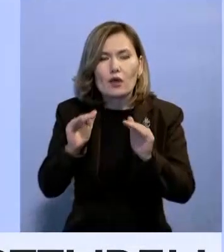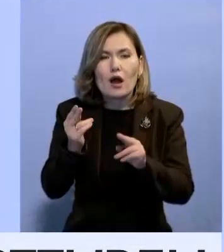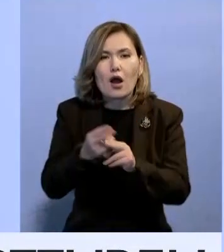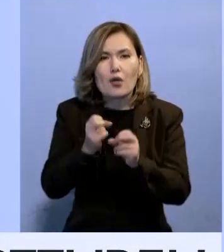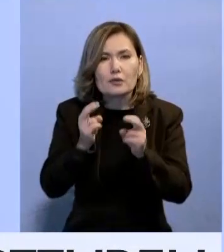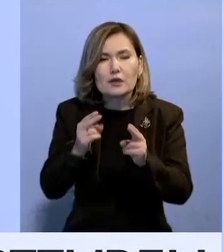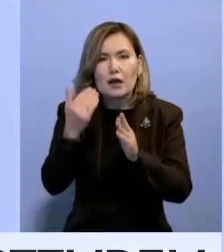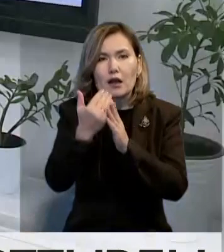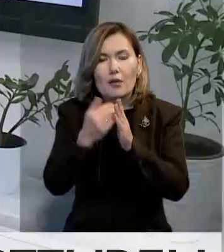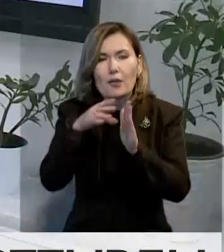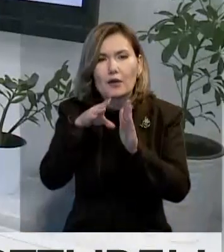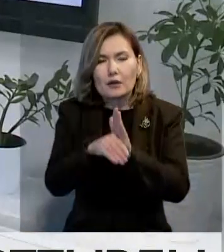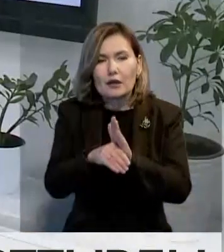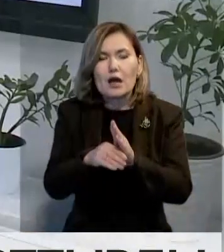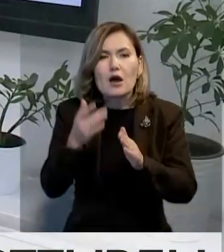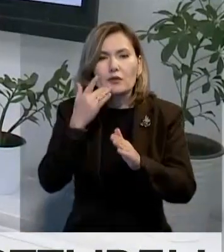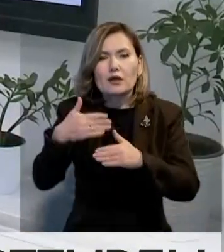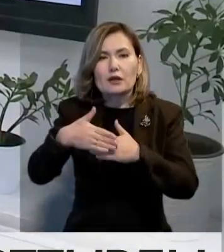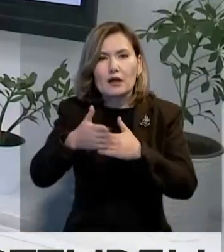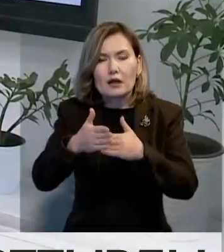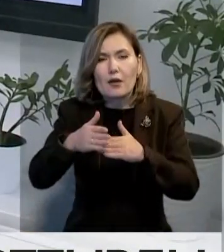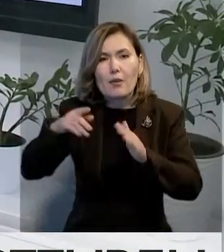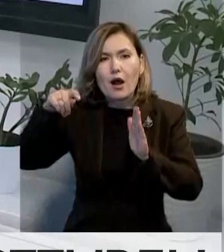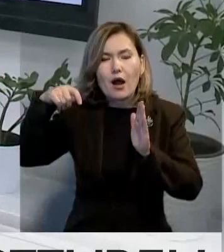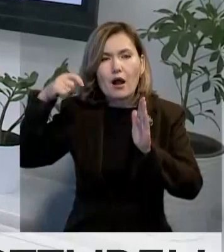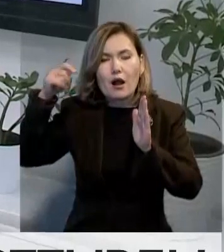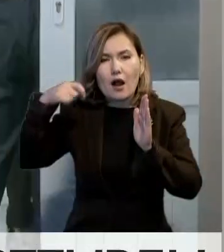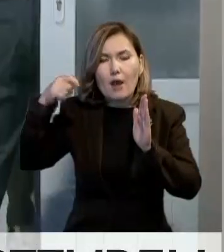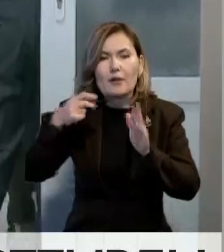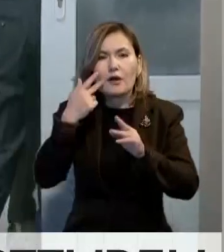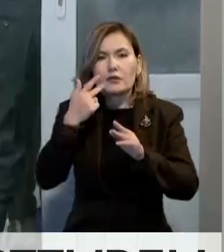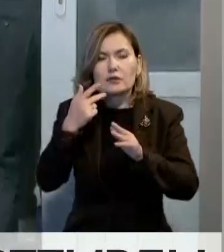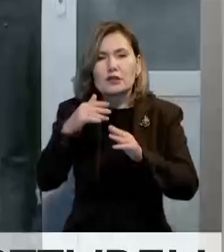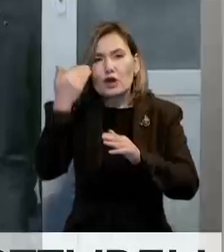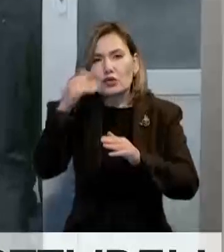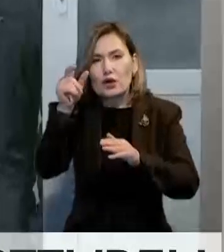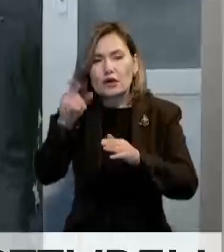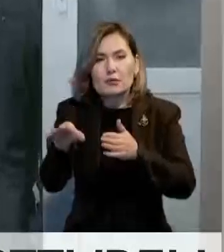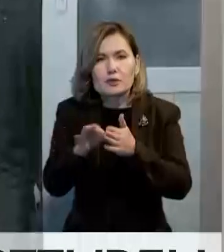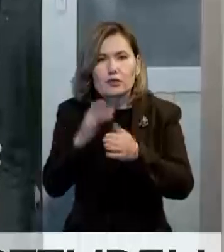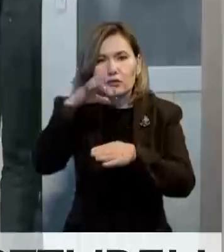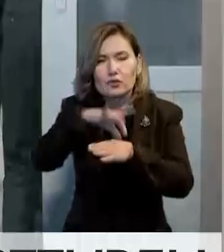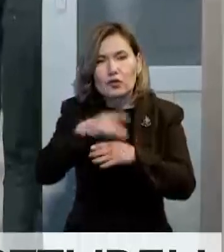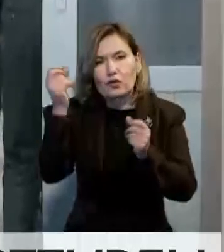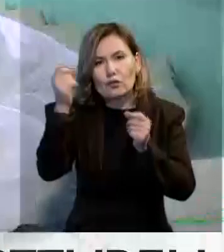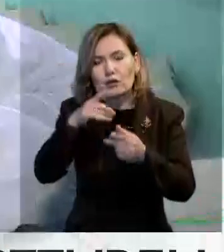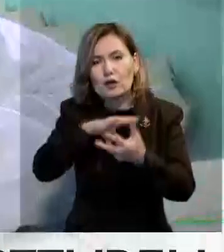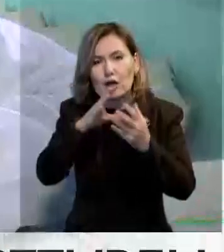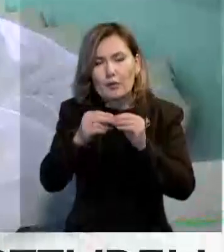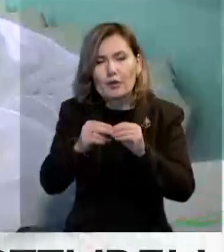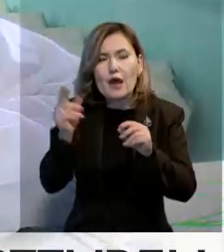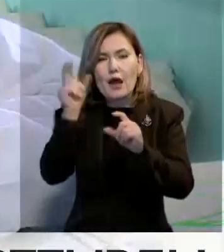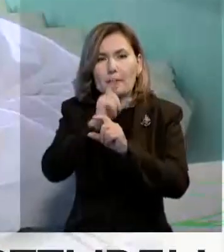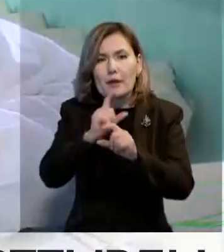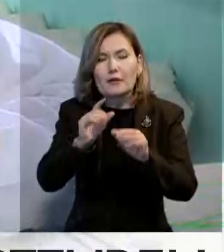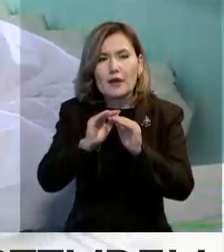жобаға қосылған нысан күреберісіндегі смарт камералар сұрттан керген бөтен адамды дереу анықтайды. Мектепте сондаяқ оқушылардың әлеметтік жағдайы жөнде